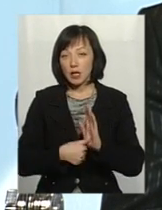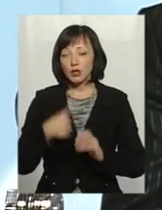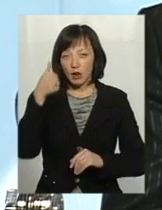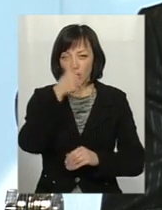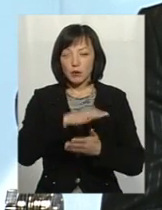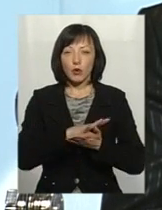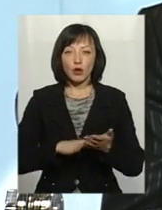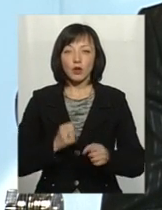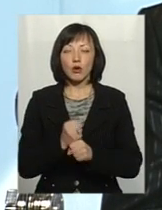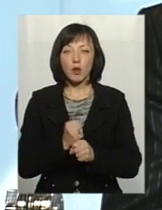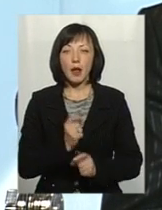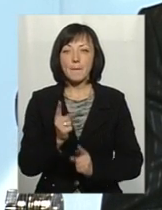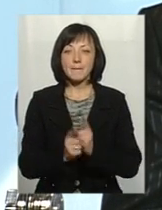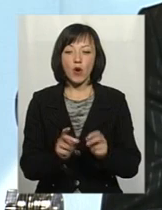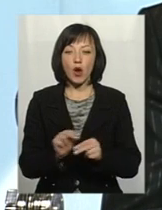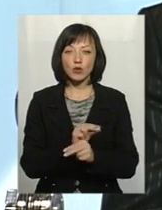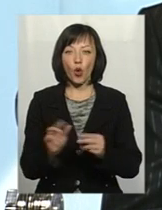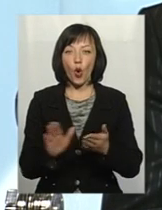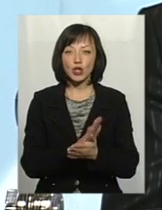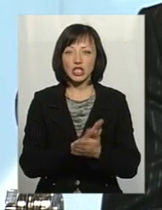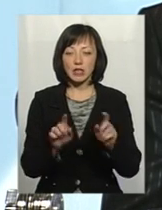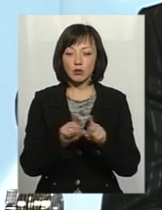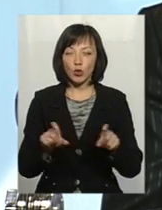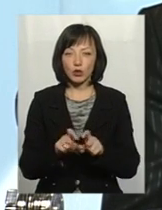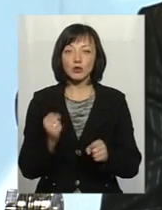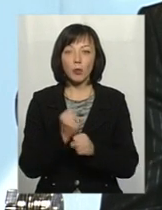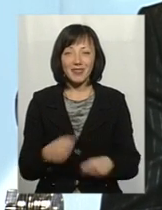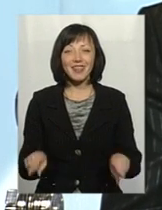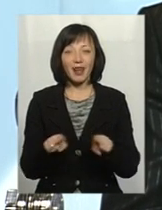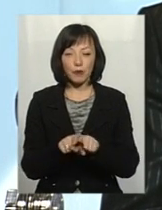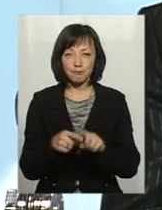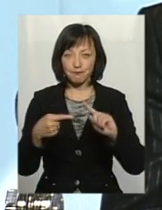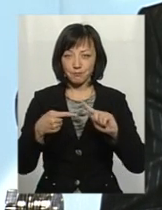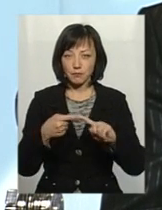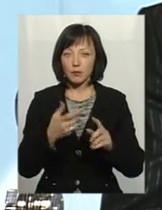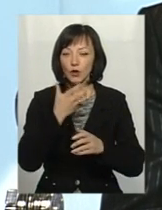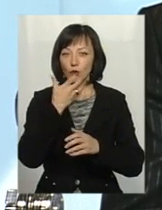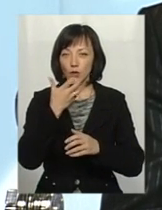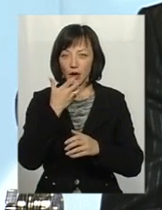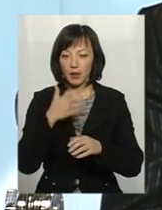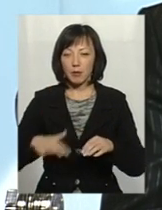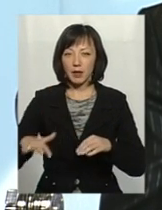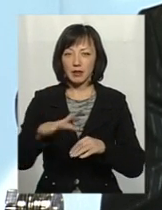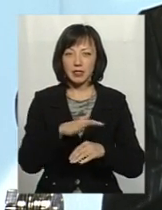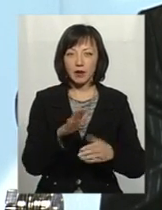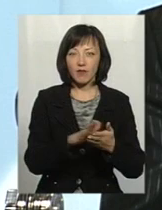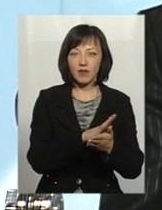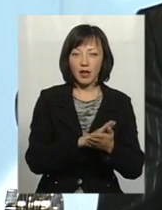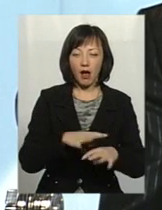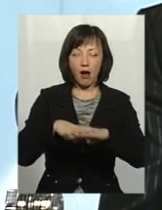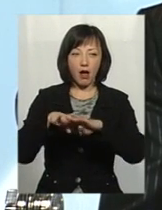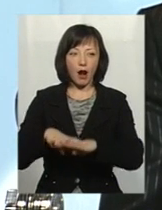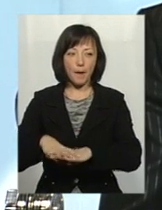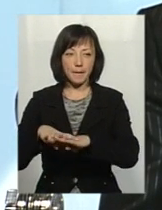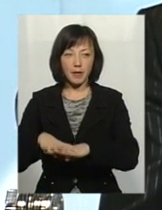продовжувалися роботи по реконструкції очисних споруд. За цей рік зроблені наступні роботи. Утеплено приміщення біофільтрів та приміщення грабельних решиток.